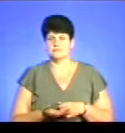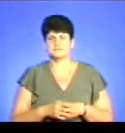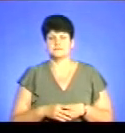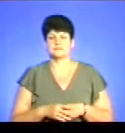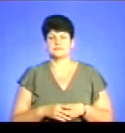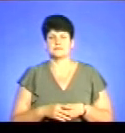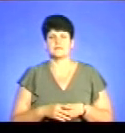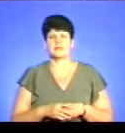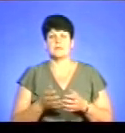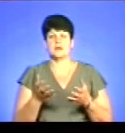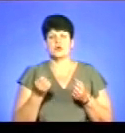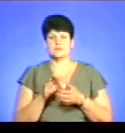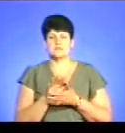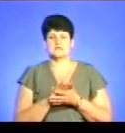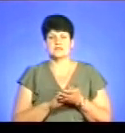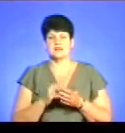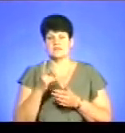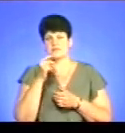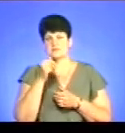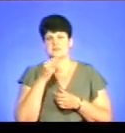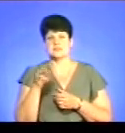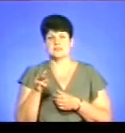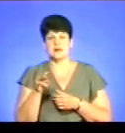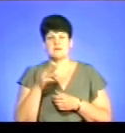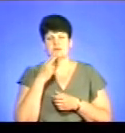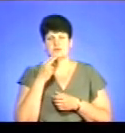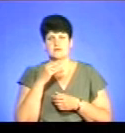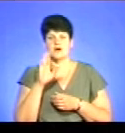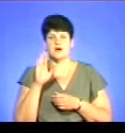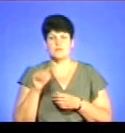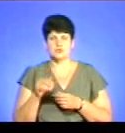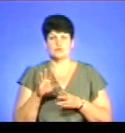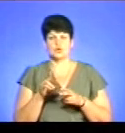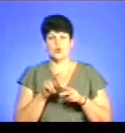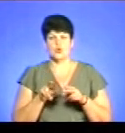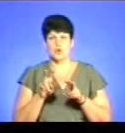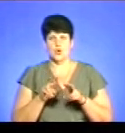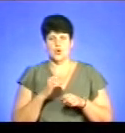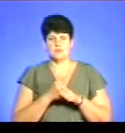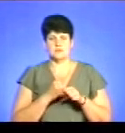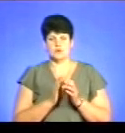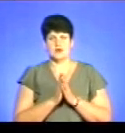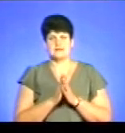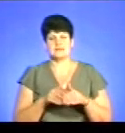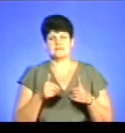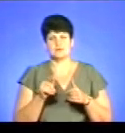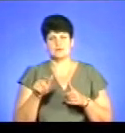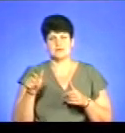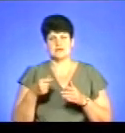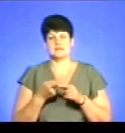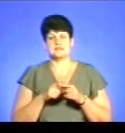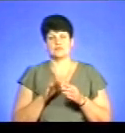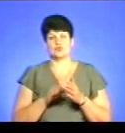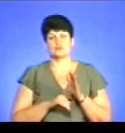Прийом заяв відбувається два місяці, травень-червень. Після у відділі опрацьовуватимуть прохання та звернення громадян. Це триватиме до